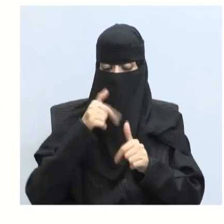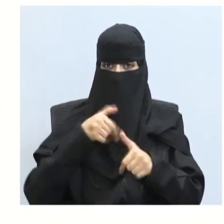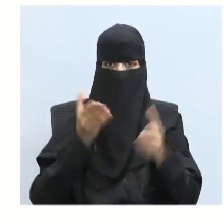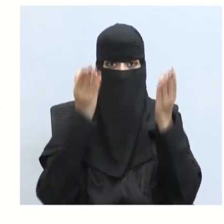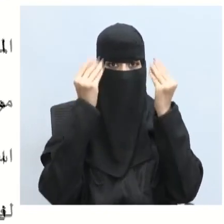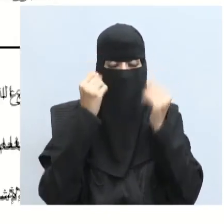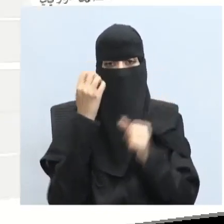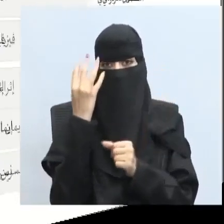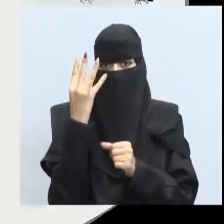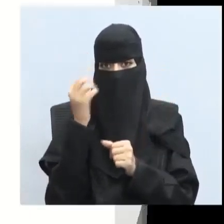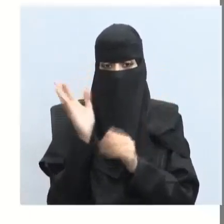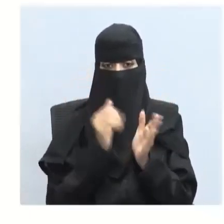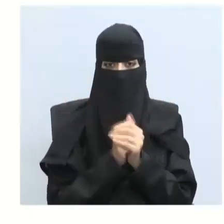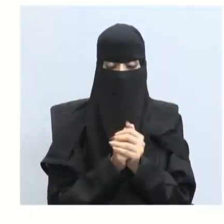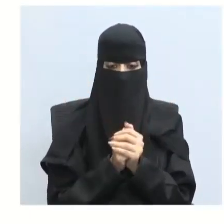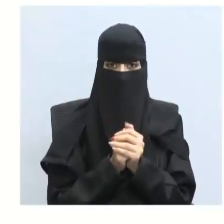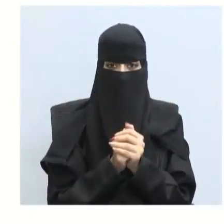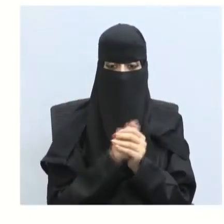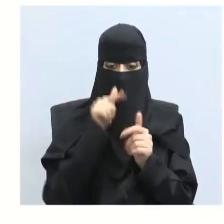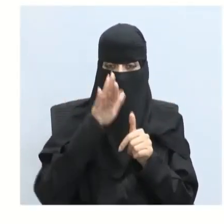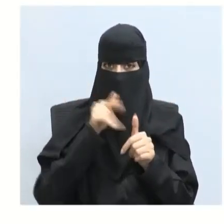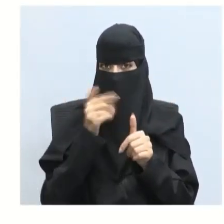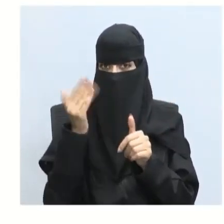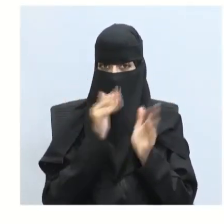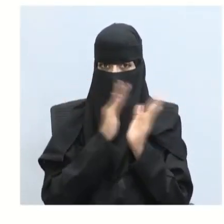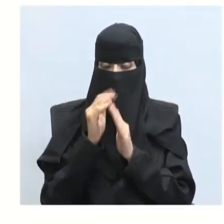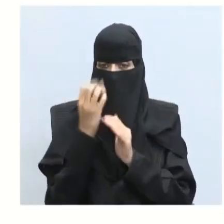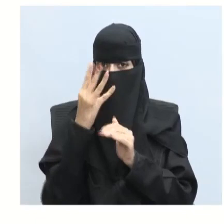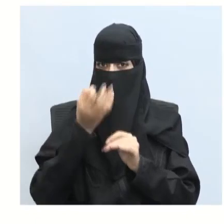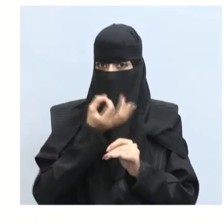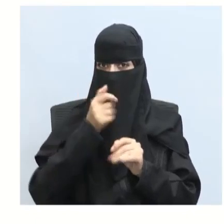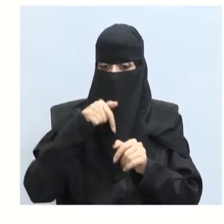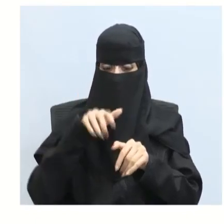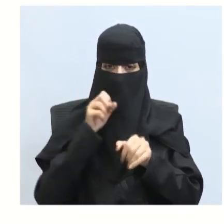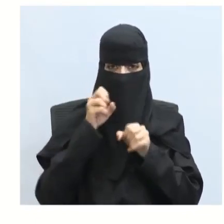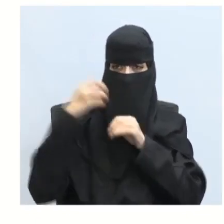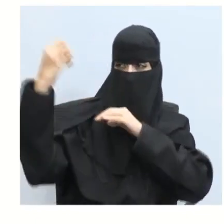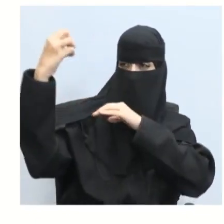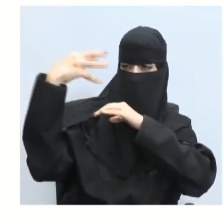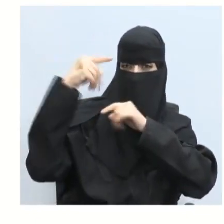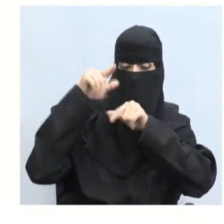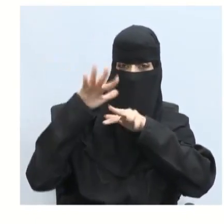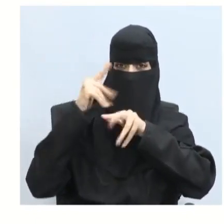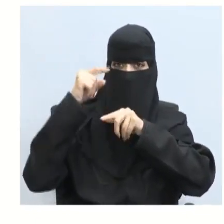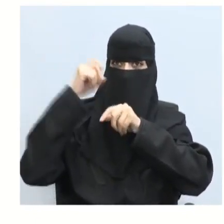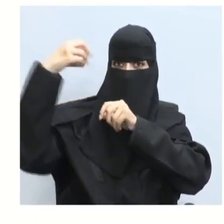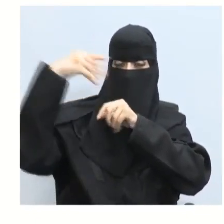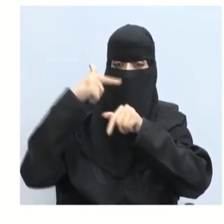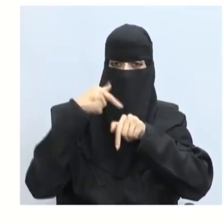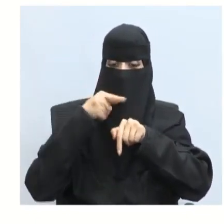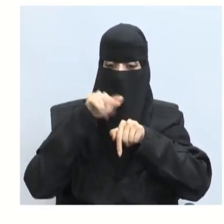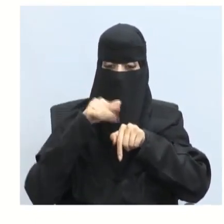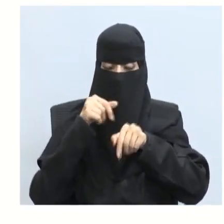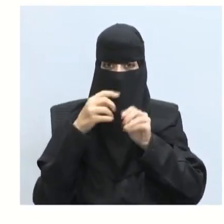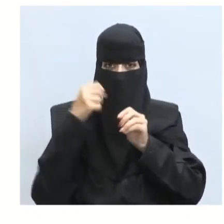إثراءات الفصل الرابع في الفصل الرابع تحدثنا عن الشعاع الضوئي وعن الضوء وتناولنا